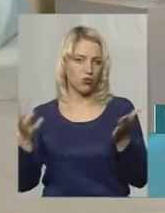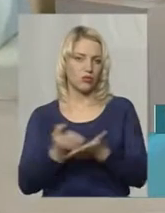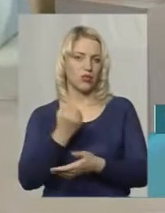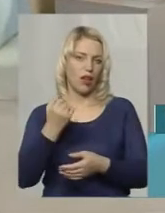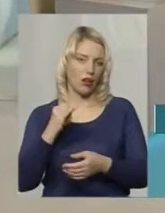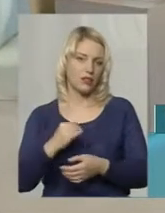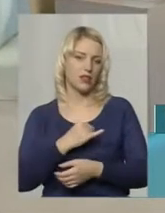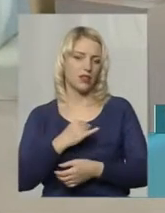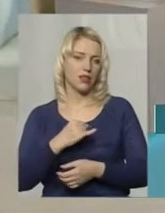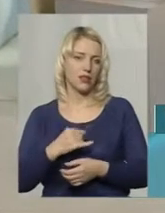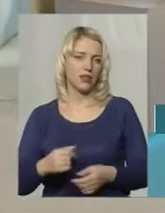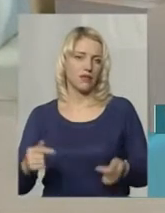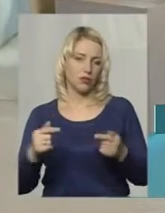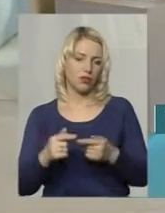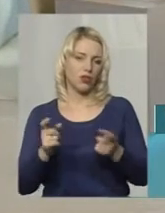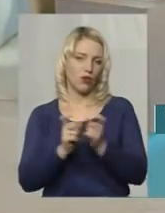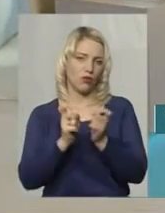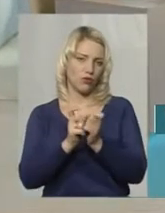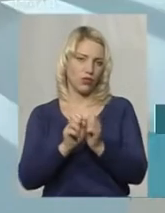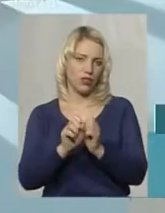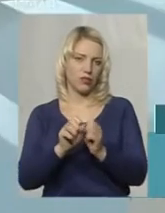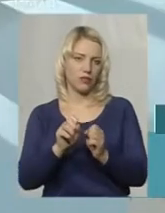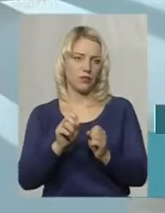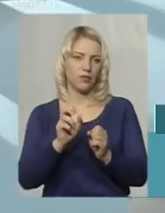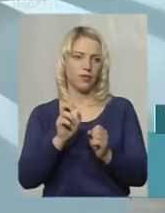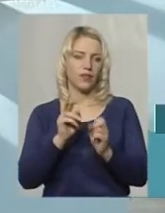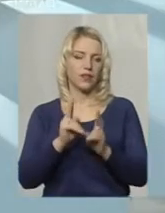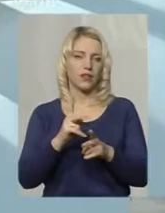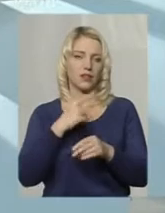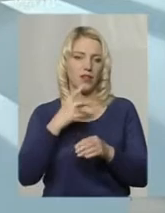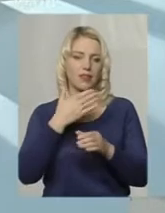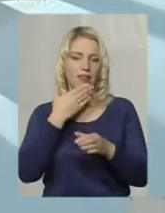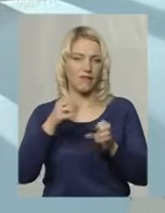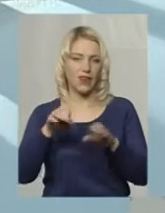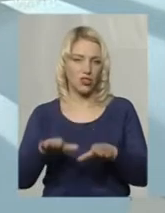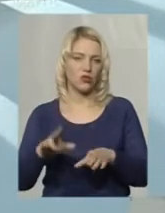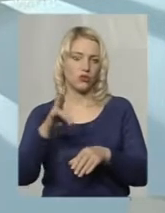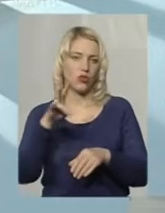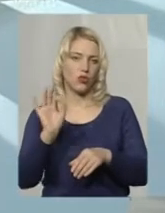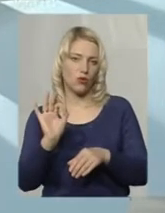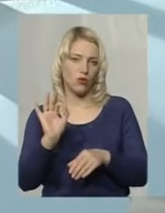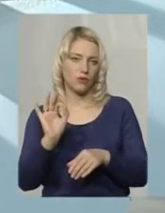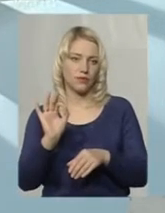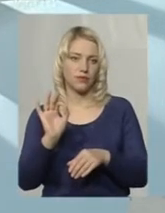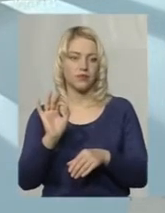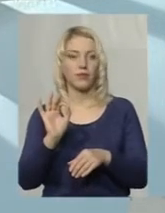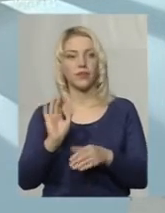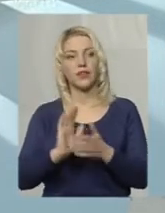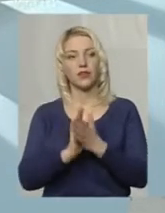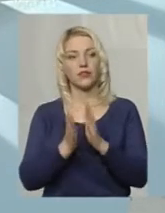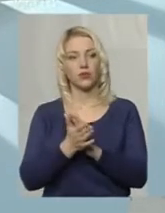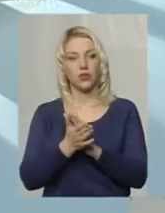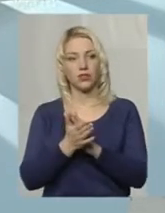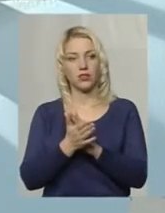відповідно конфлікт, як такий, фактично не вирішується, але ситуація